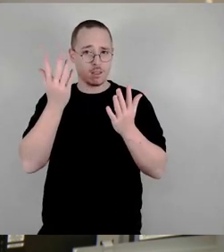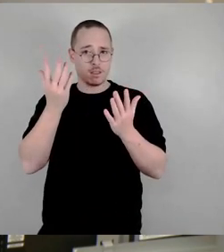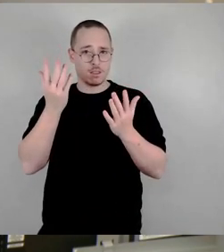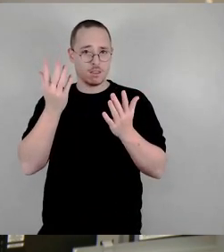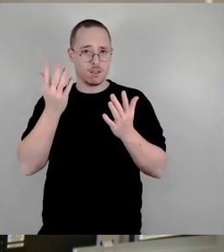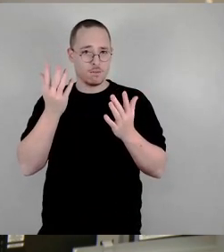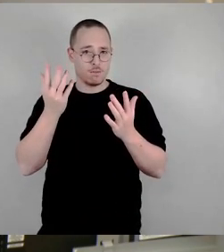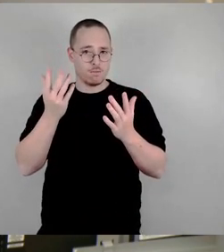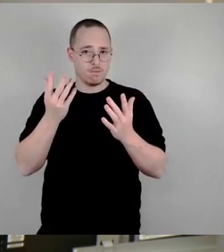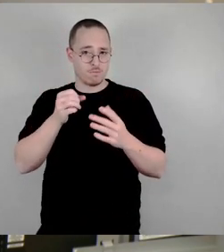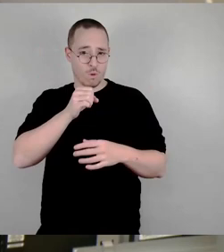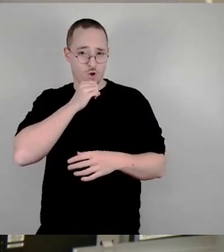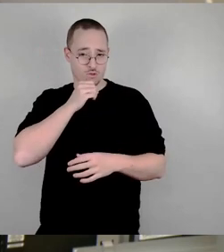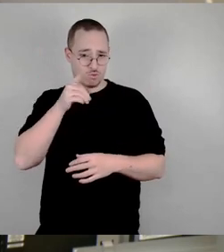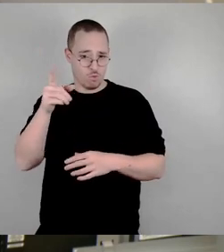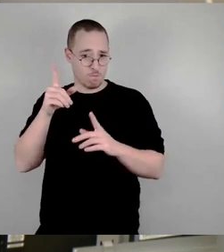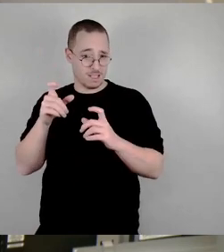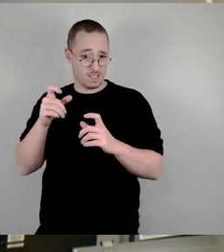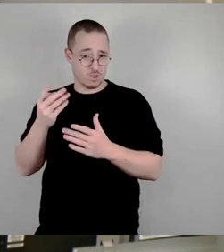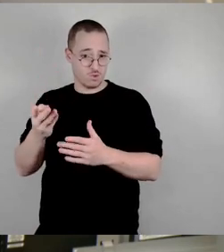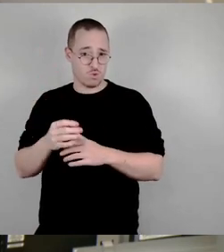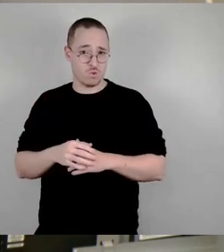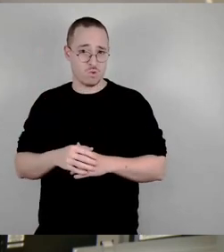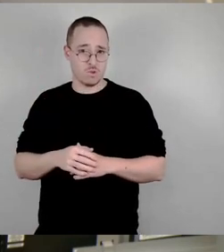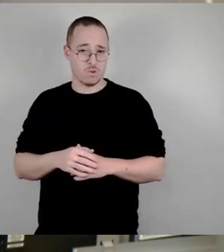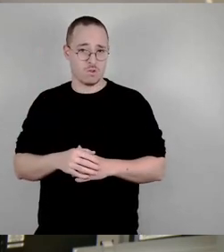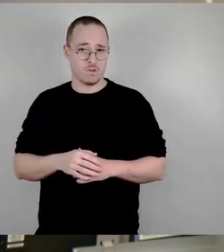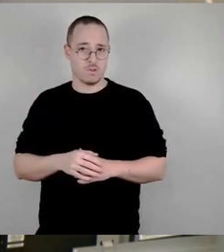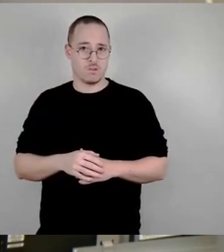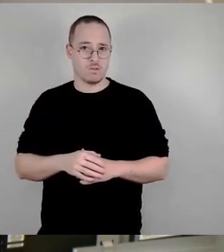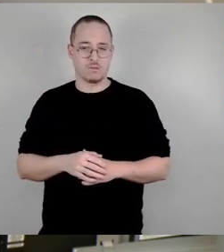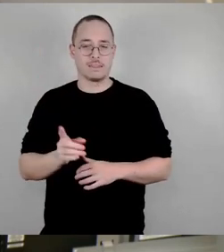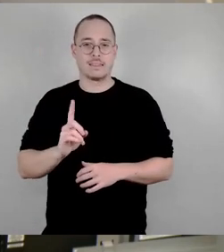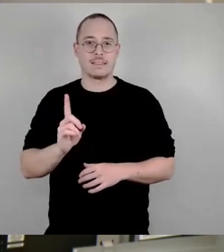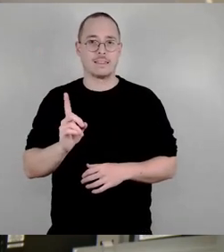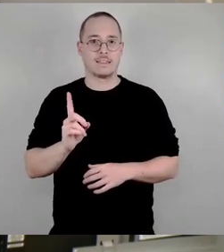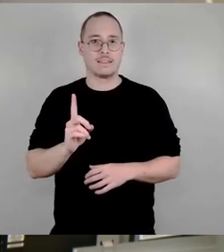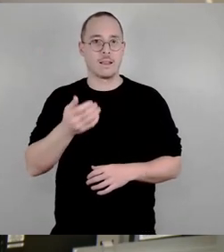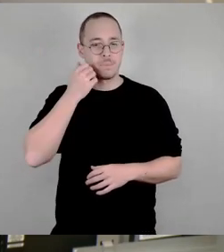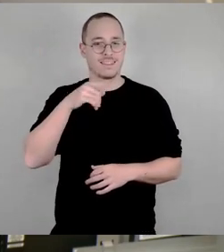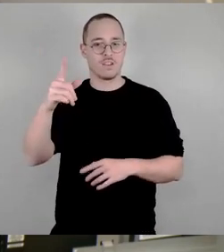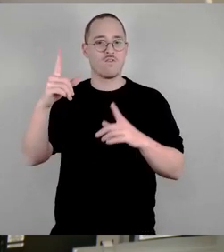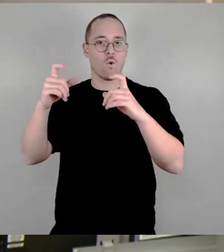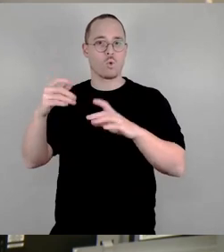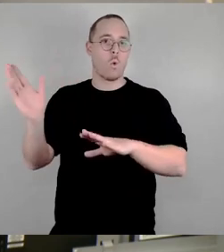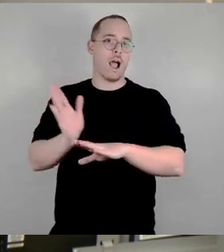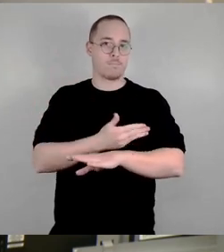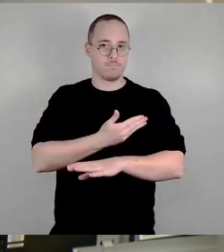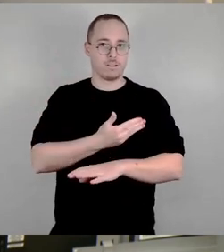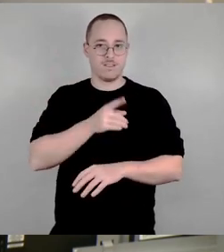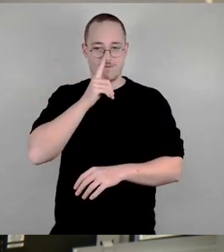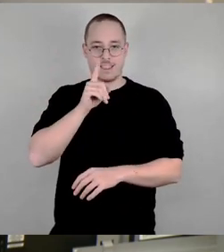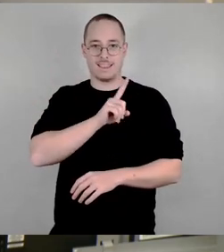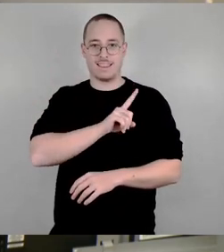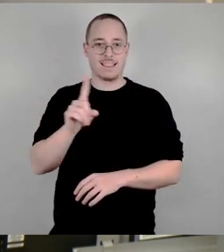Ist das eine... Ist das eine... Der Bezug wird sich... Ne, ansonsten machen Sie bitte das Bild weg. Wenn es nicht in der Mopo war, machen Sie das